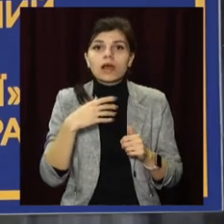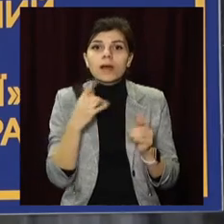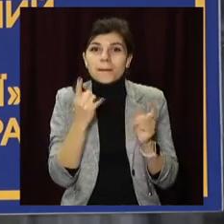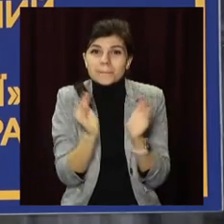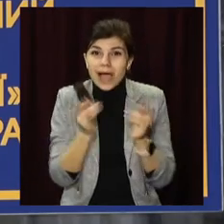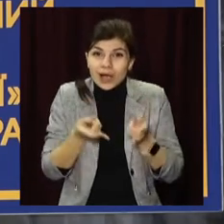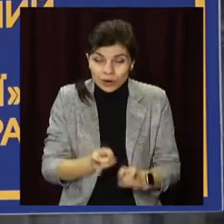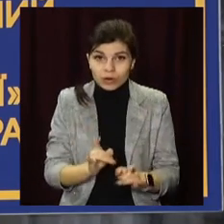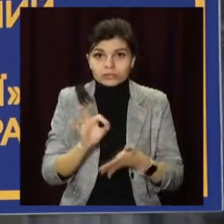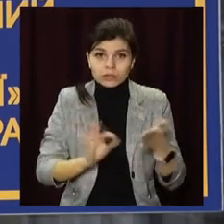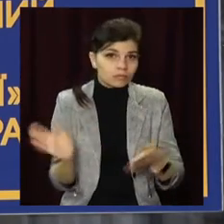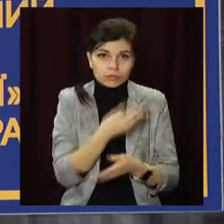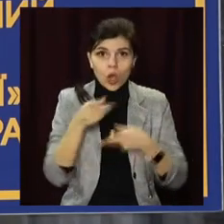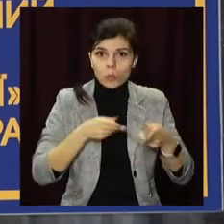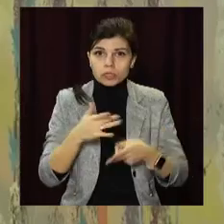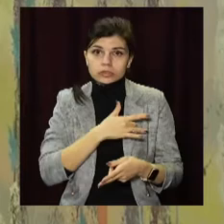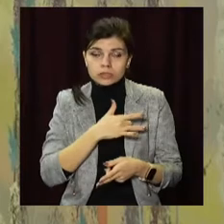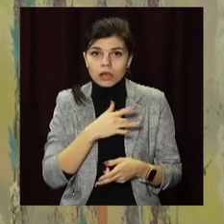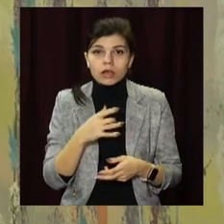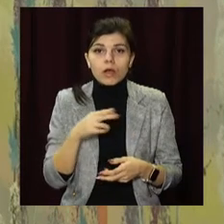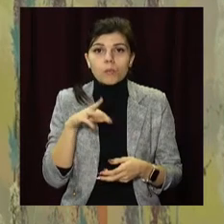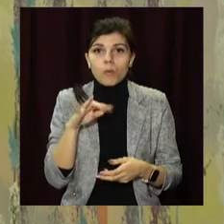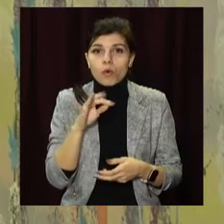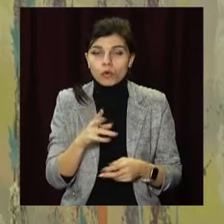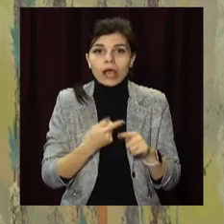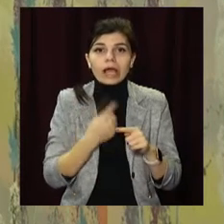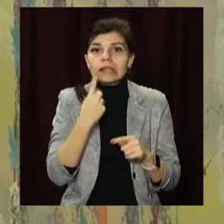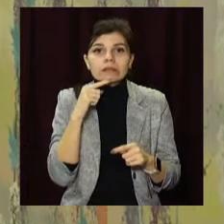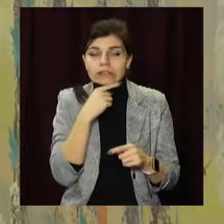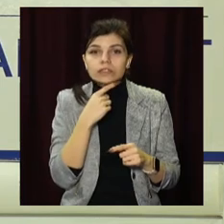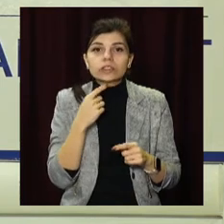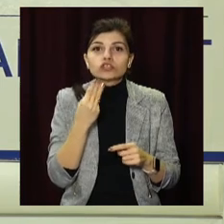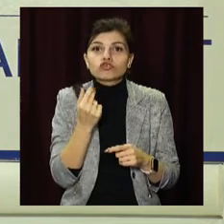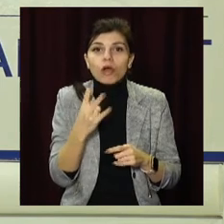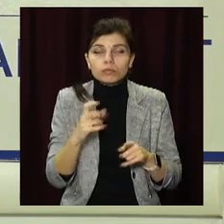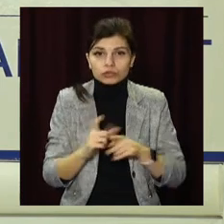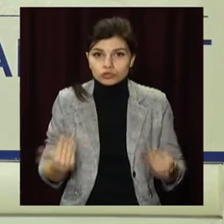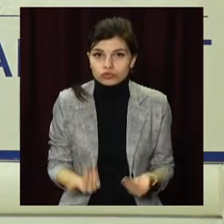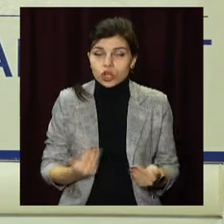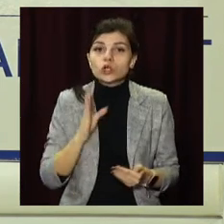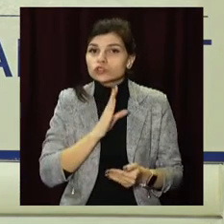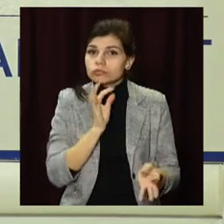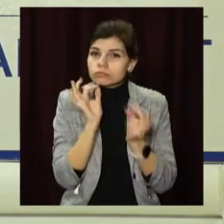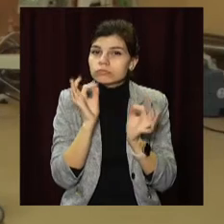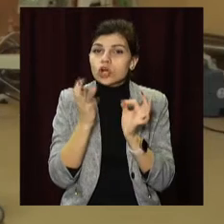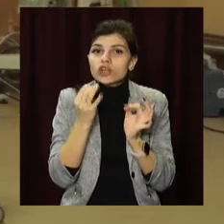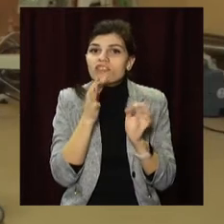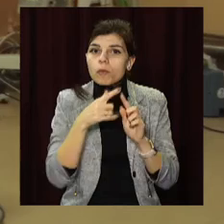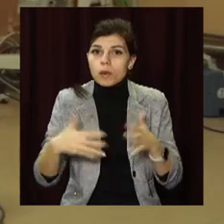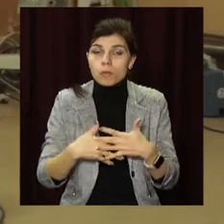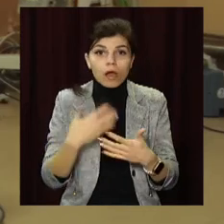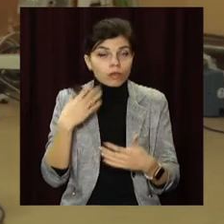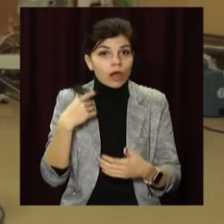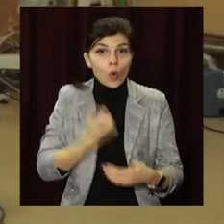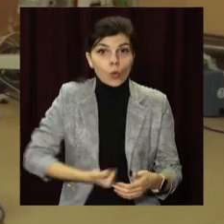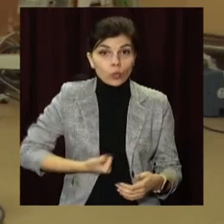Операція – єдиний шанс для дитини вижити. Жінок консультують ще на етапі вагітності і, коли бачать проблему у плода, одразу після народження направляють